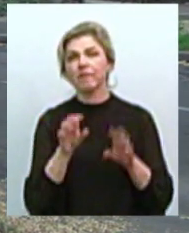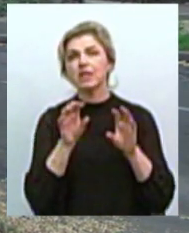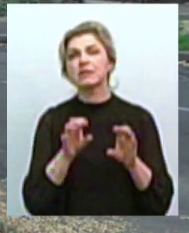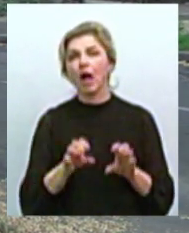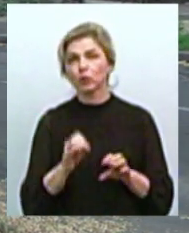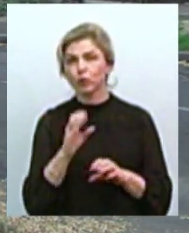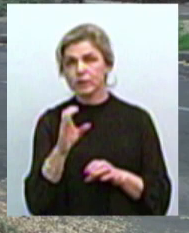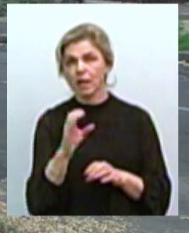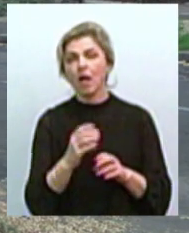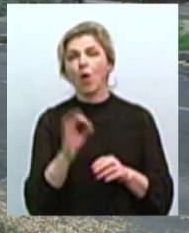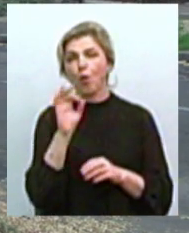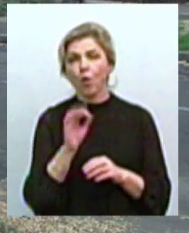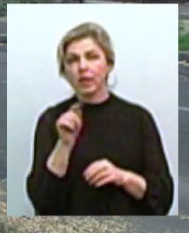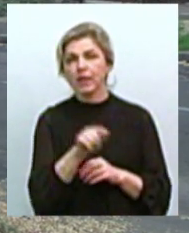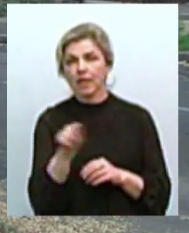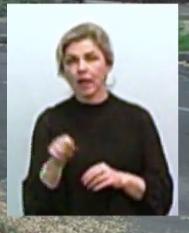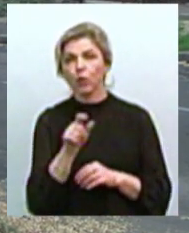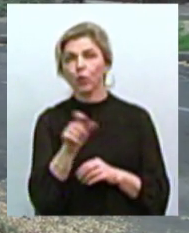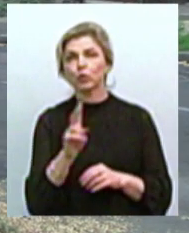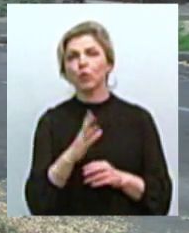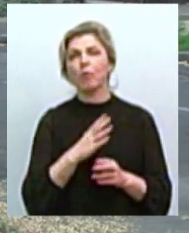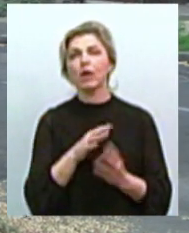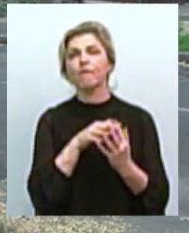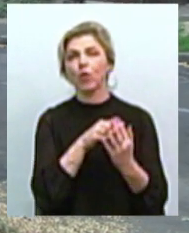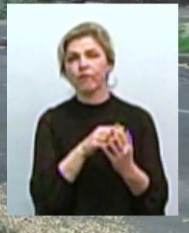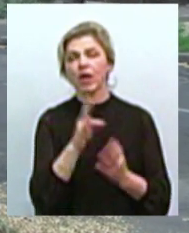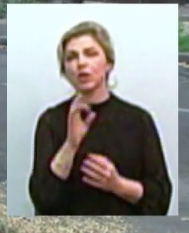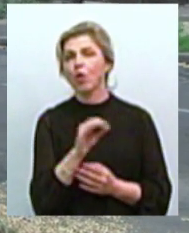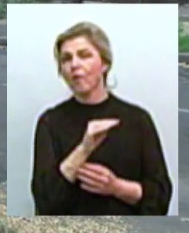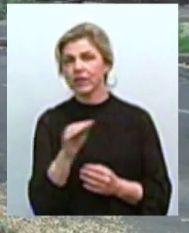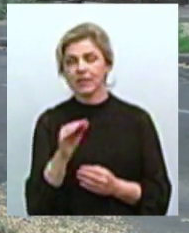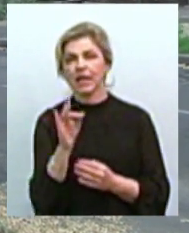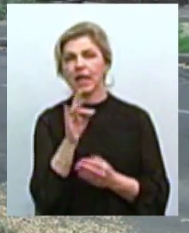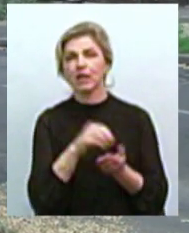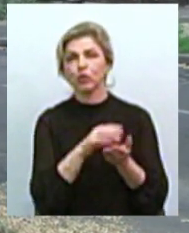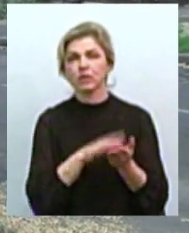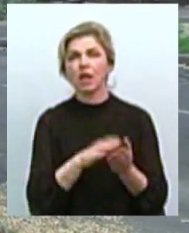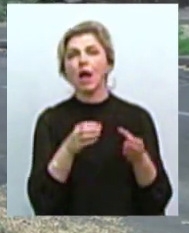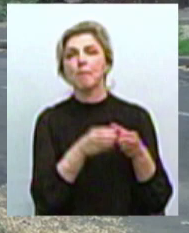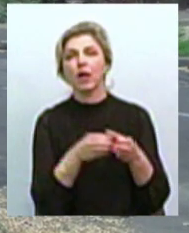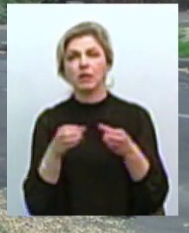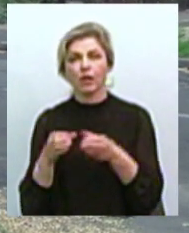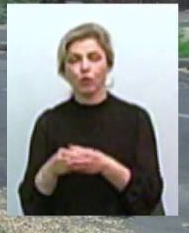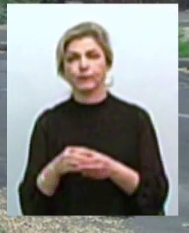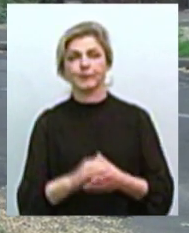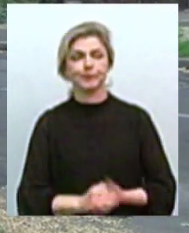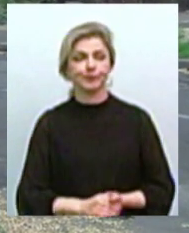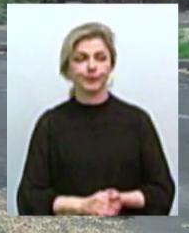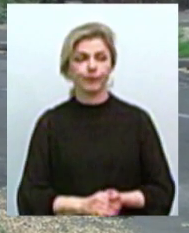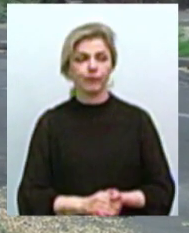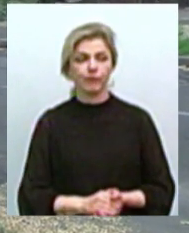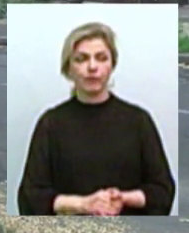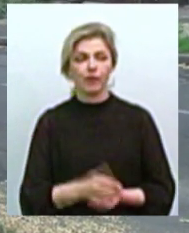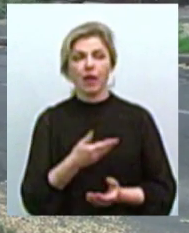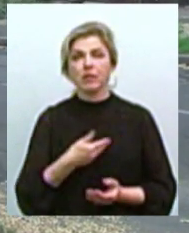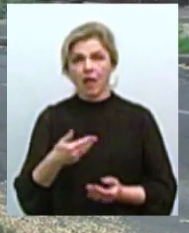тих добровольців, які воювали в неофіційно зареєстрованих батальйонах, не при структурах МВС і ЗСУ. Власне, в